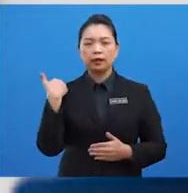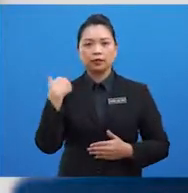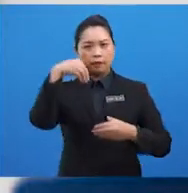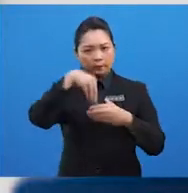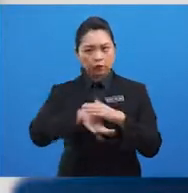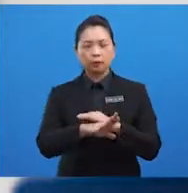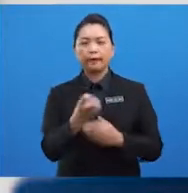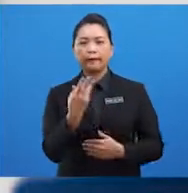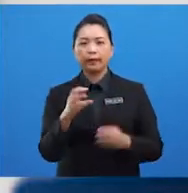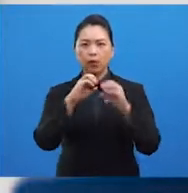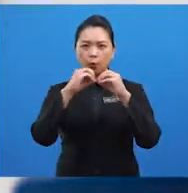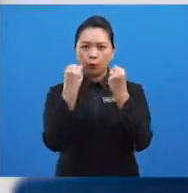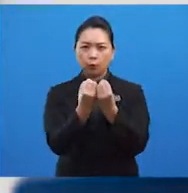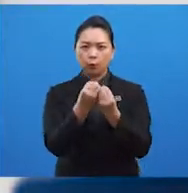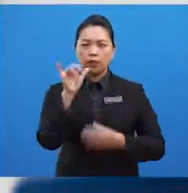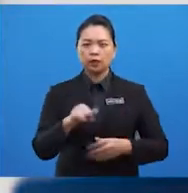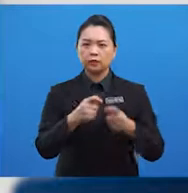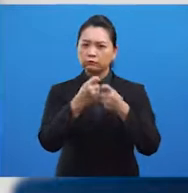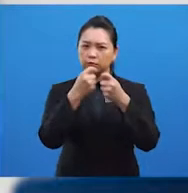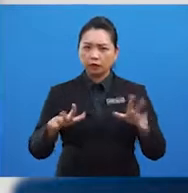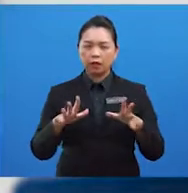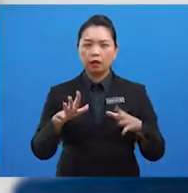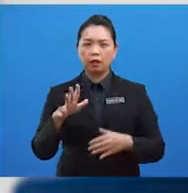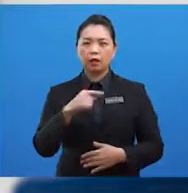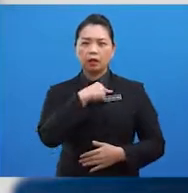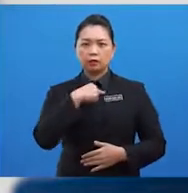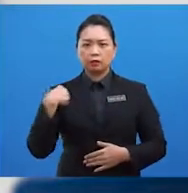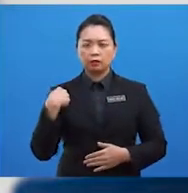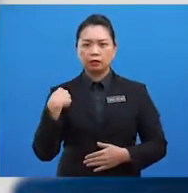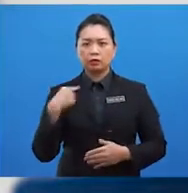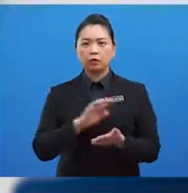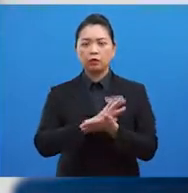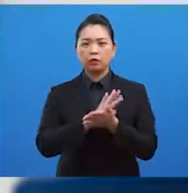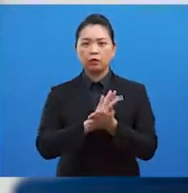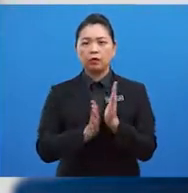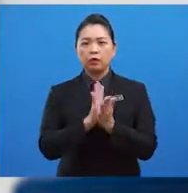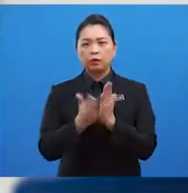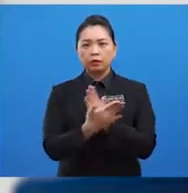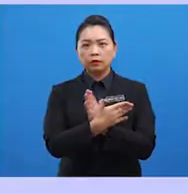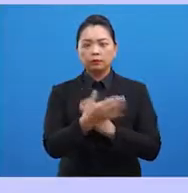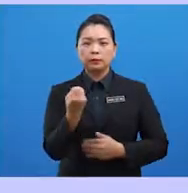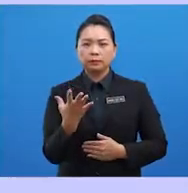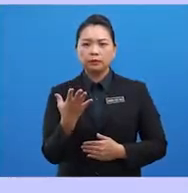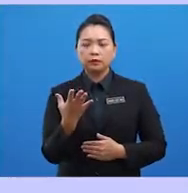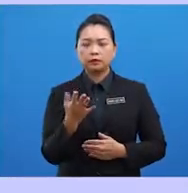pertubuhan yang telah diangkutai oleh beberapa buah negara di Asia Tenggara.